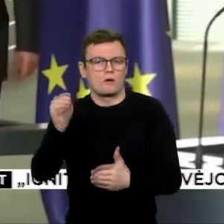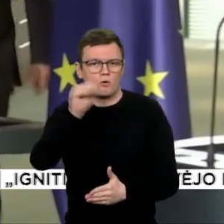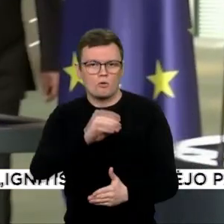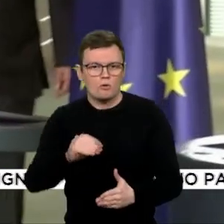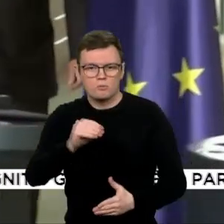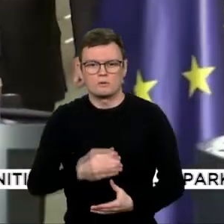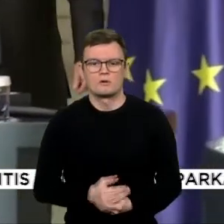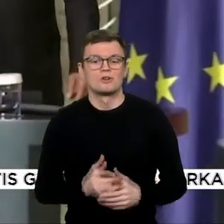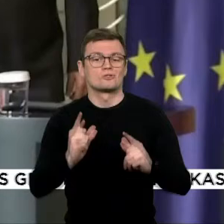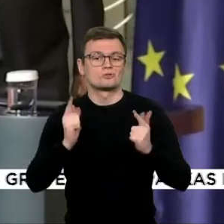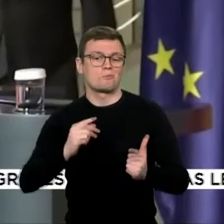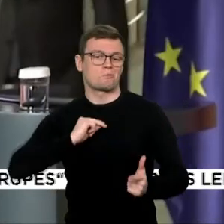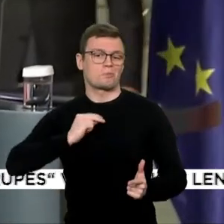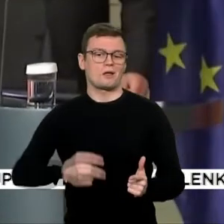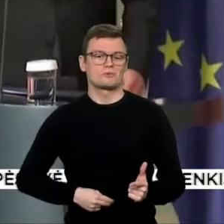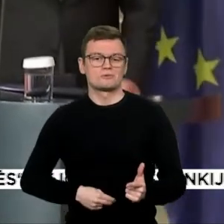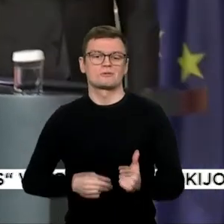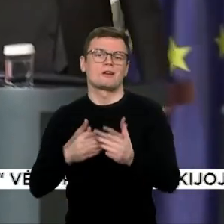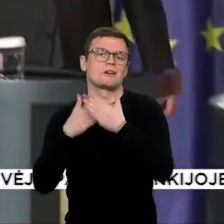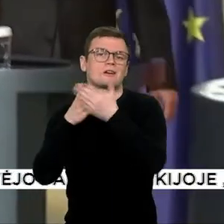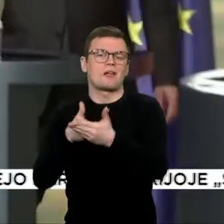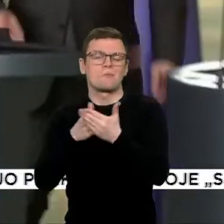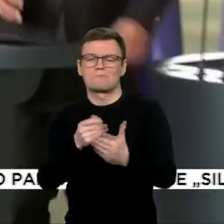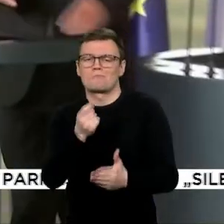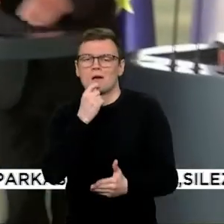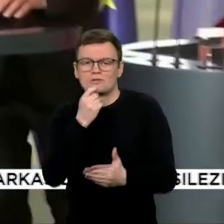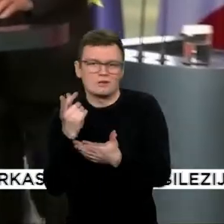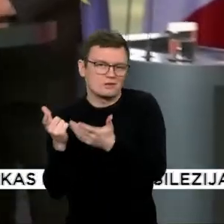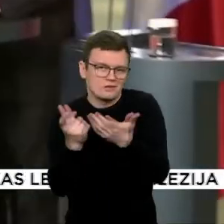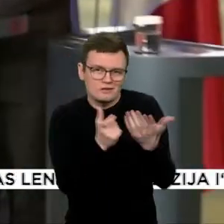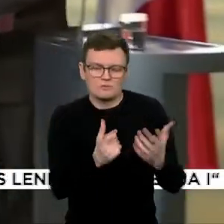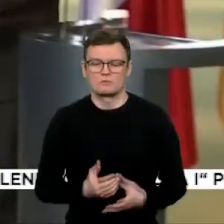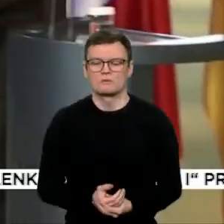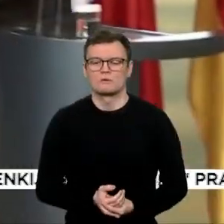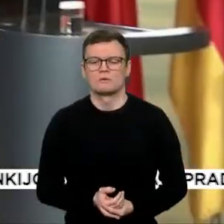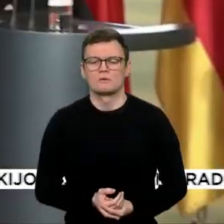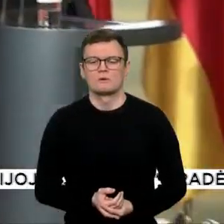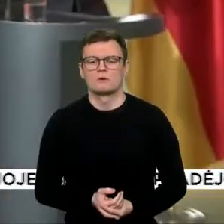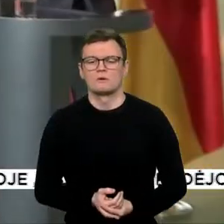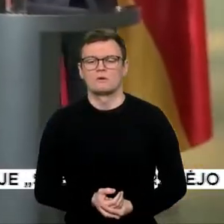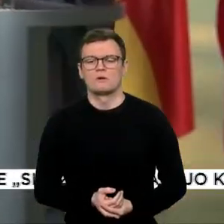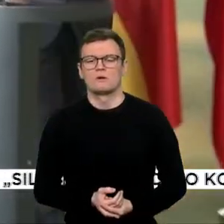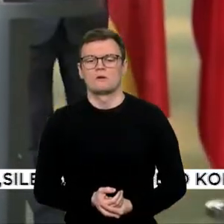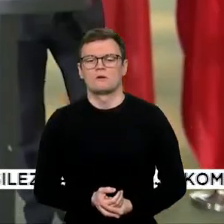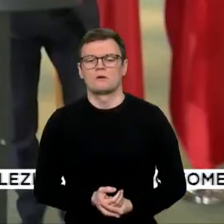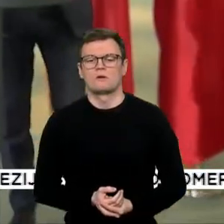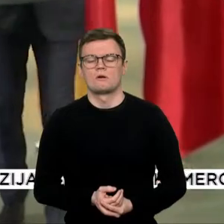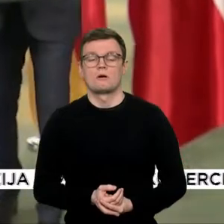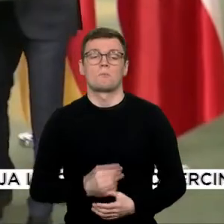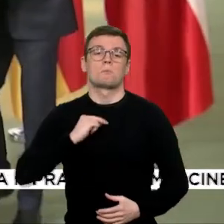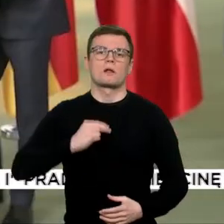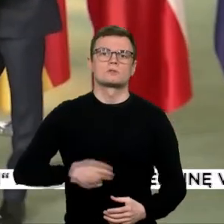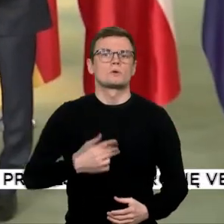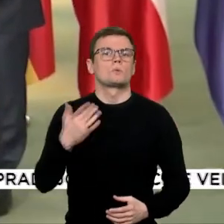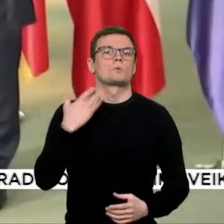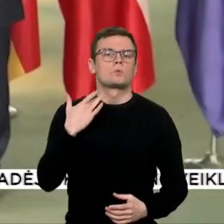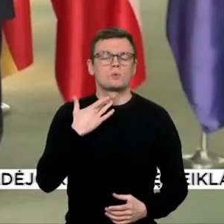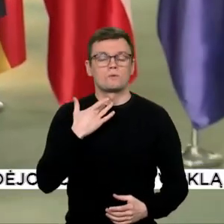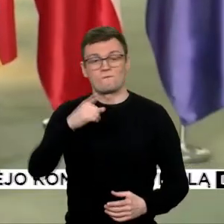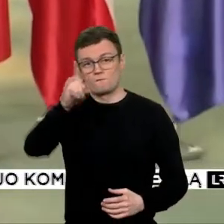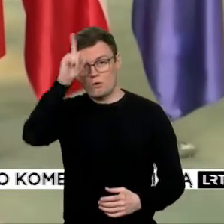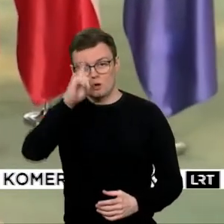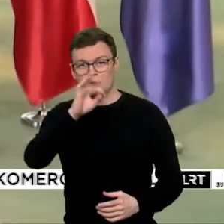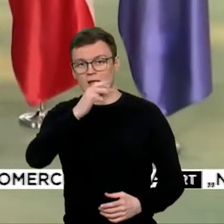kur kas mažiau ginklų. Paryžius nepatenkintas, kad Berlynas niekaip nenori tiekti tolimųjų raketų taurus. Kompromisas Amerikos